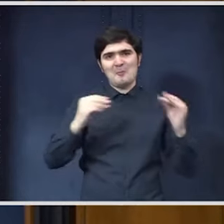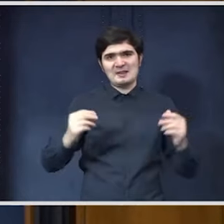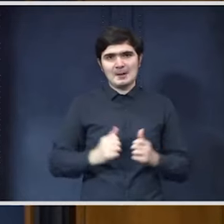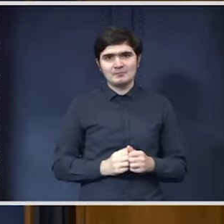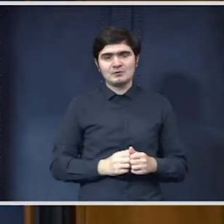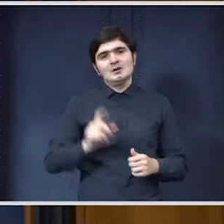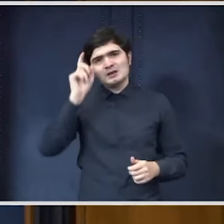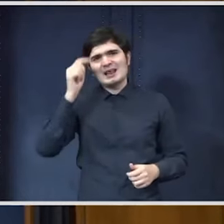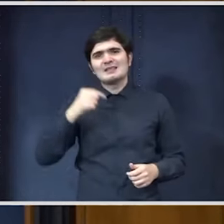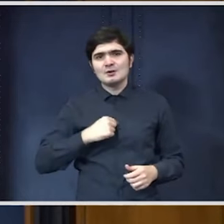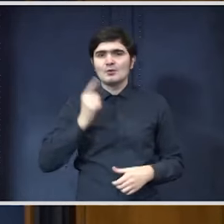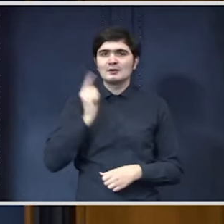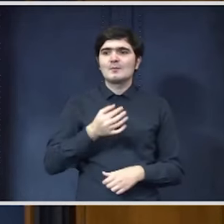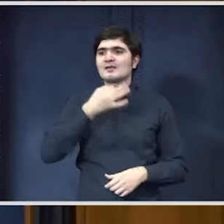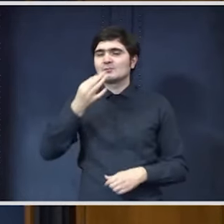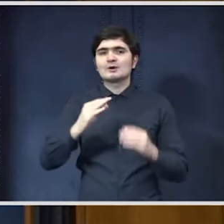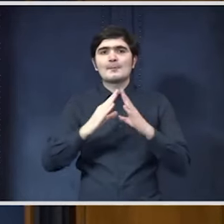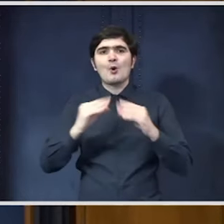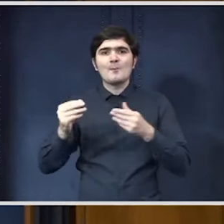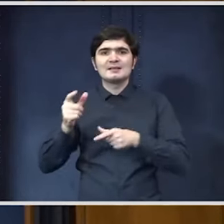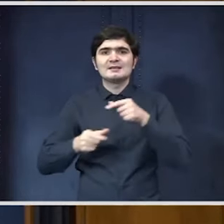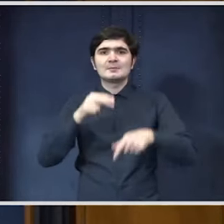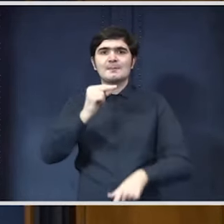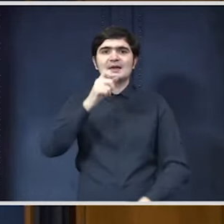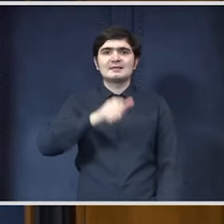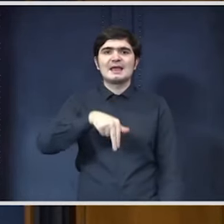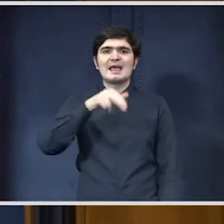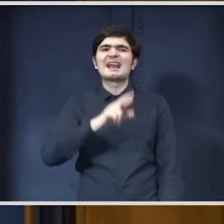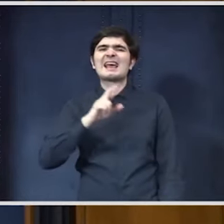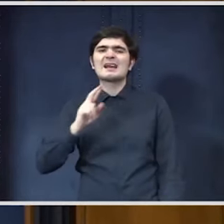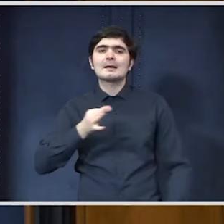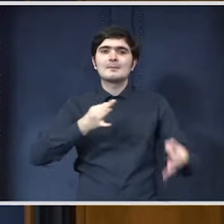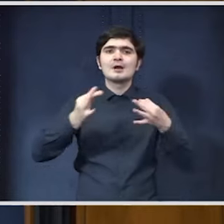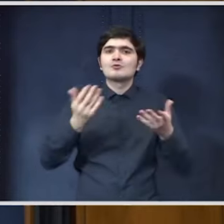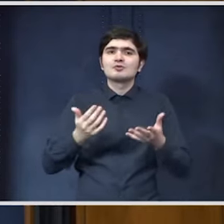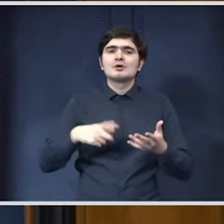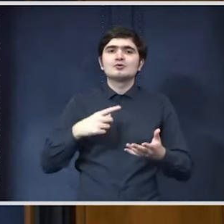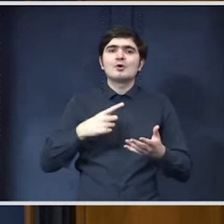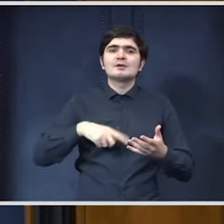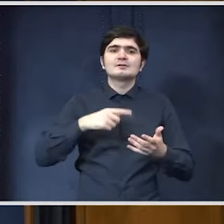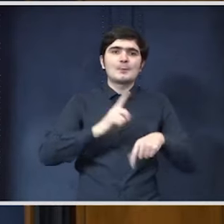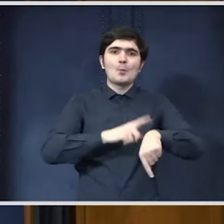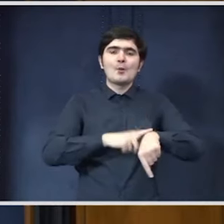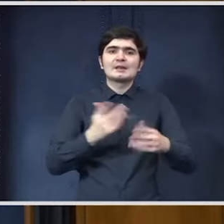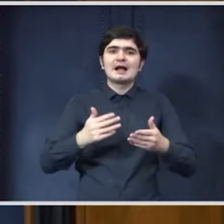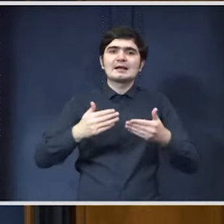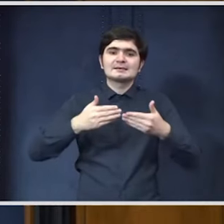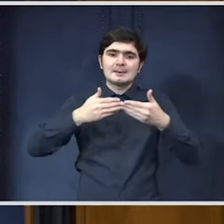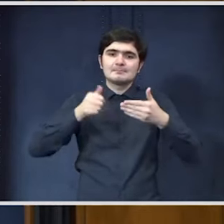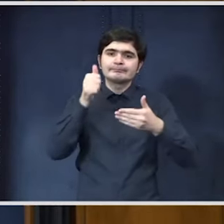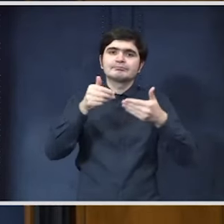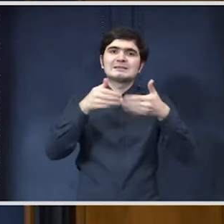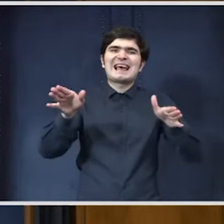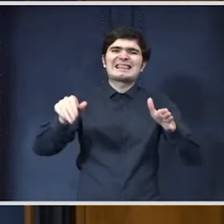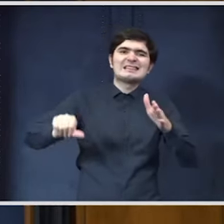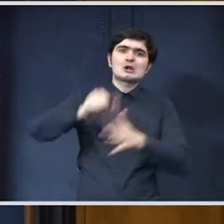că ar trebui să spunem românilor despre acest PNRR este că suntem într-un moment de restart ca națiune.